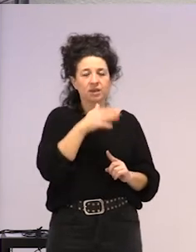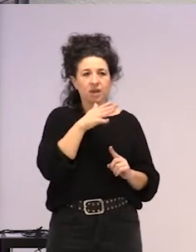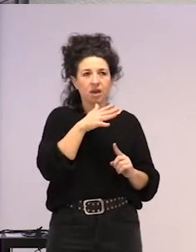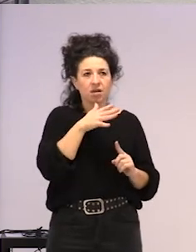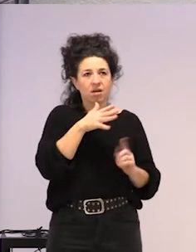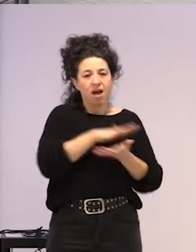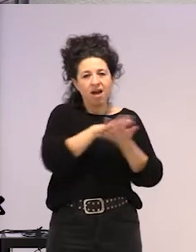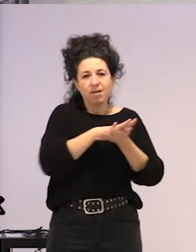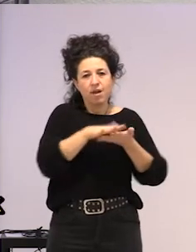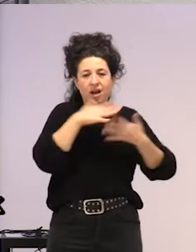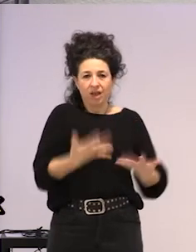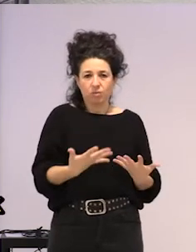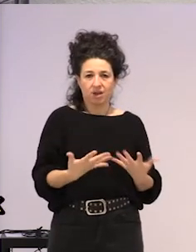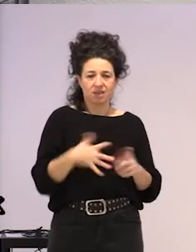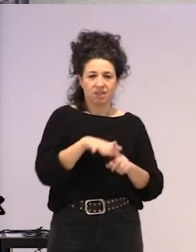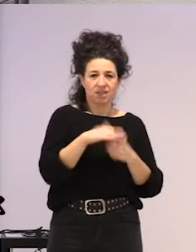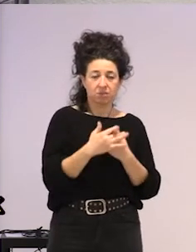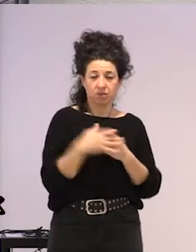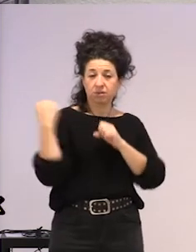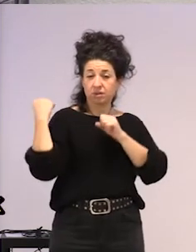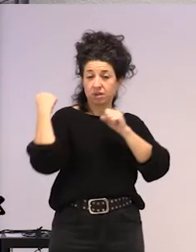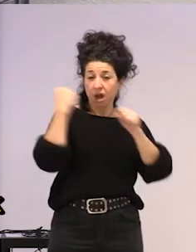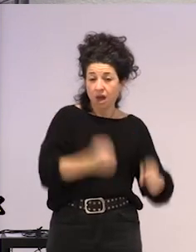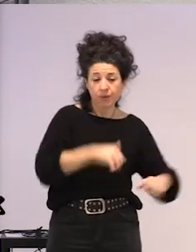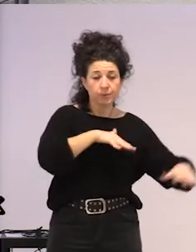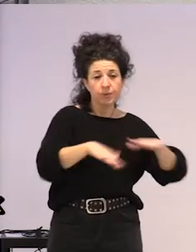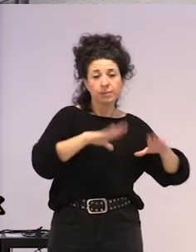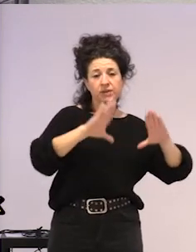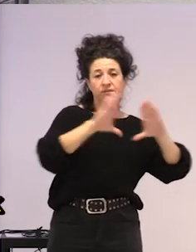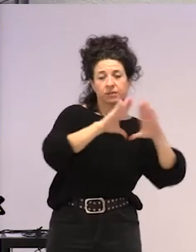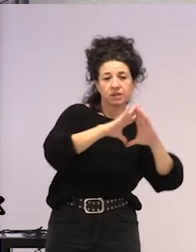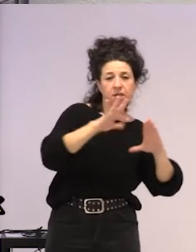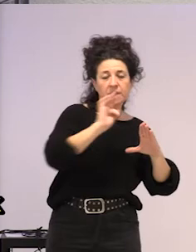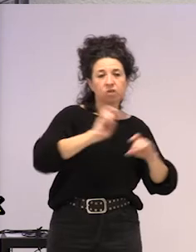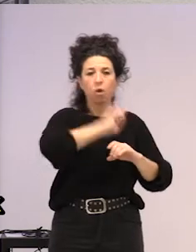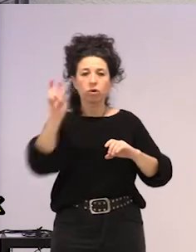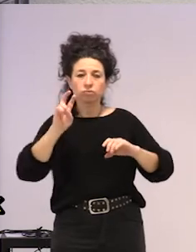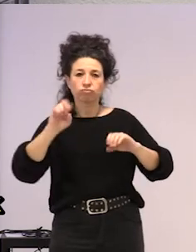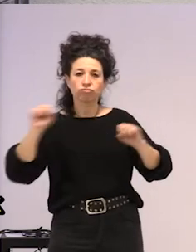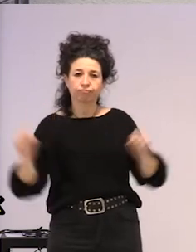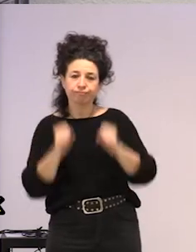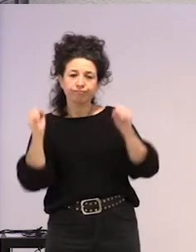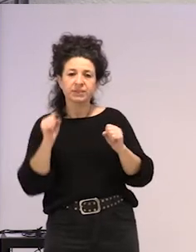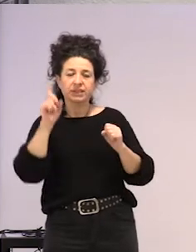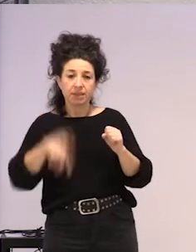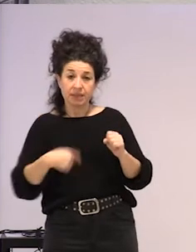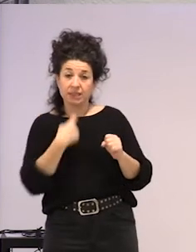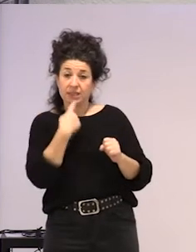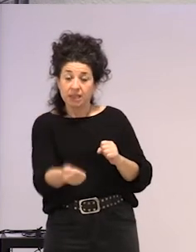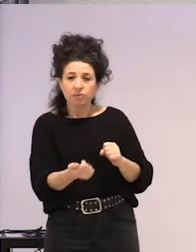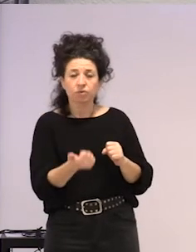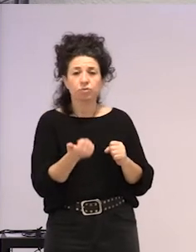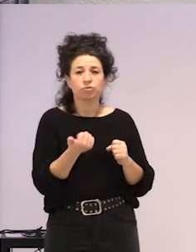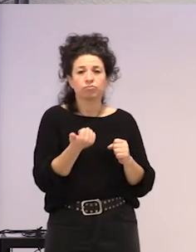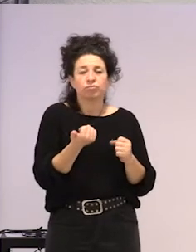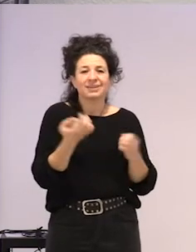zentzegitea, ez? Eguzeak lan amatza gaur, bai, dufeninistatik, zein beste irabilea batzotatik, esaten zaintza